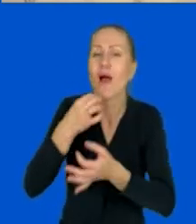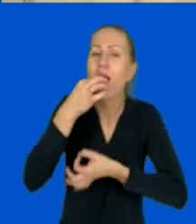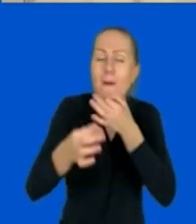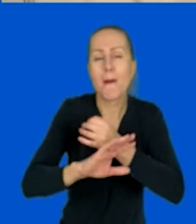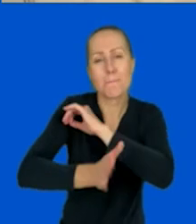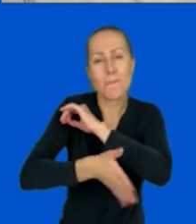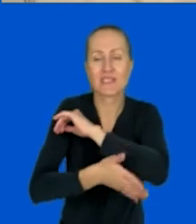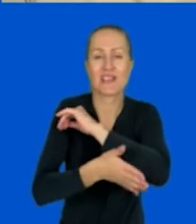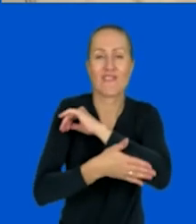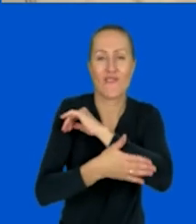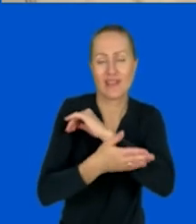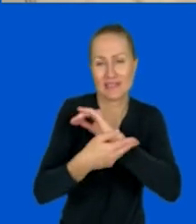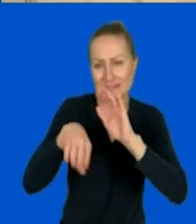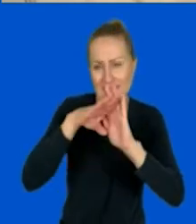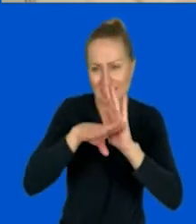zasadach angażowania.